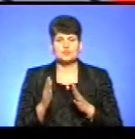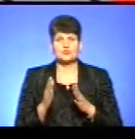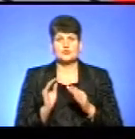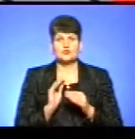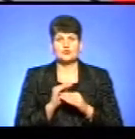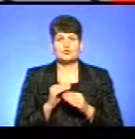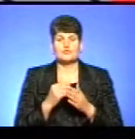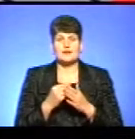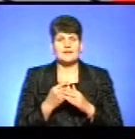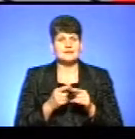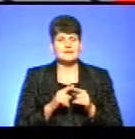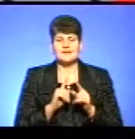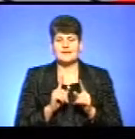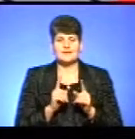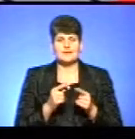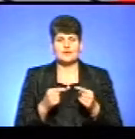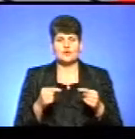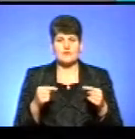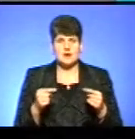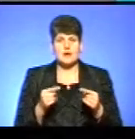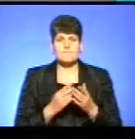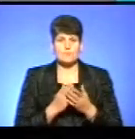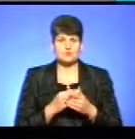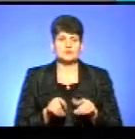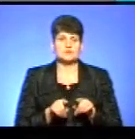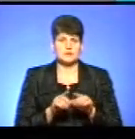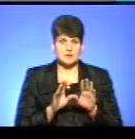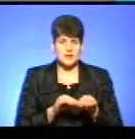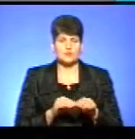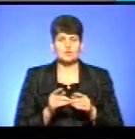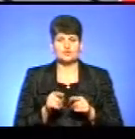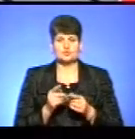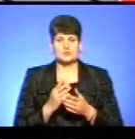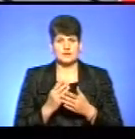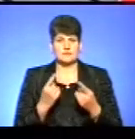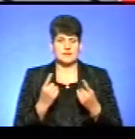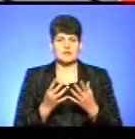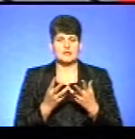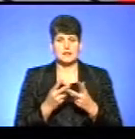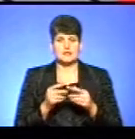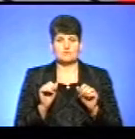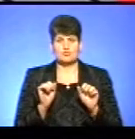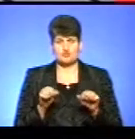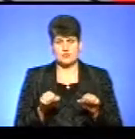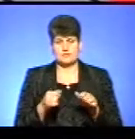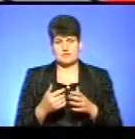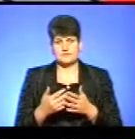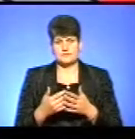вартістю, але це не тільки товари, а це і послуги також. І тут так само є велика кількість можливостей. Буквально